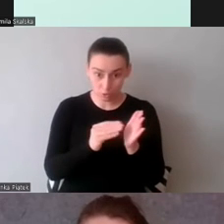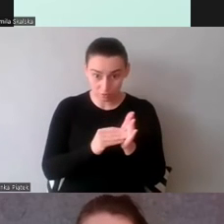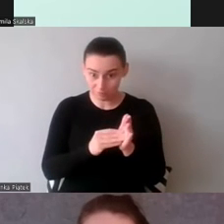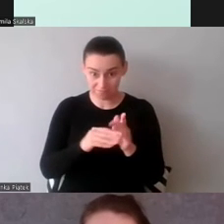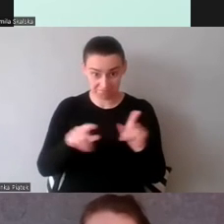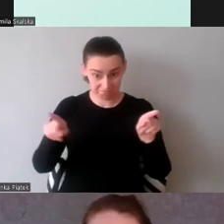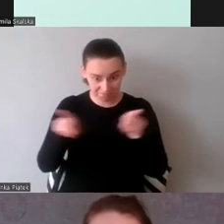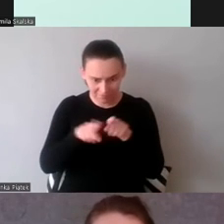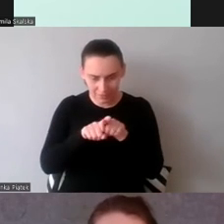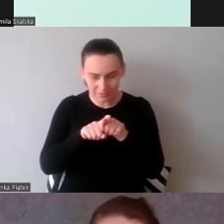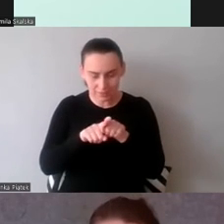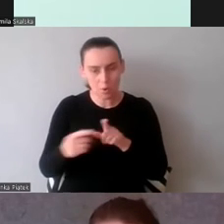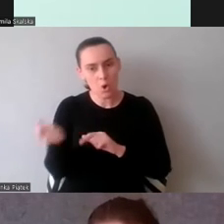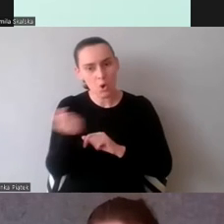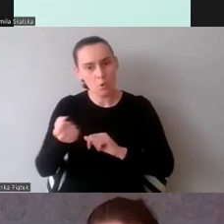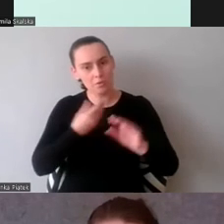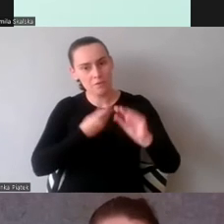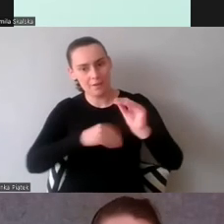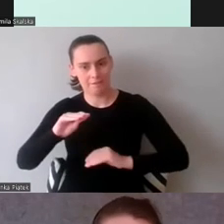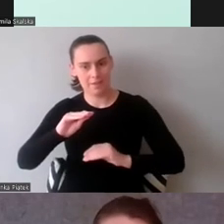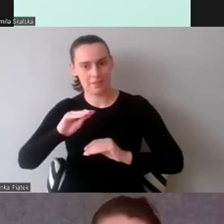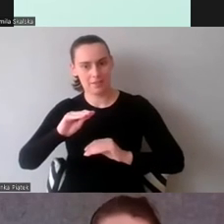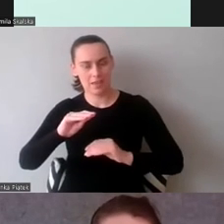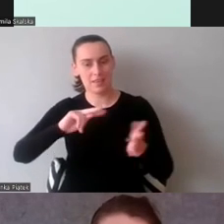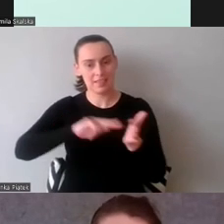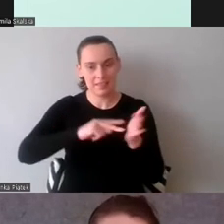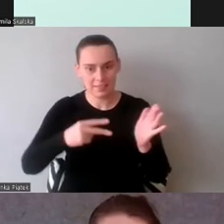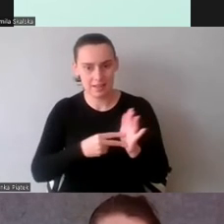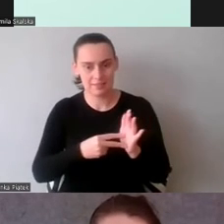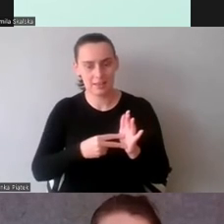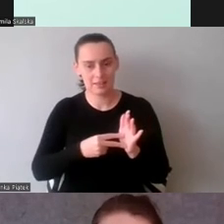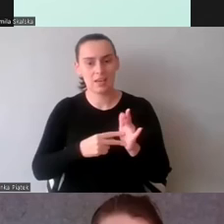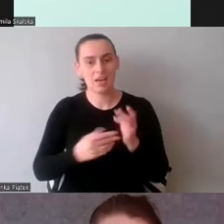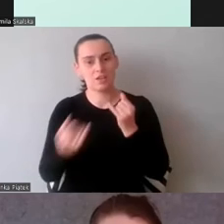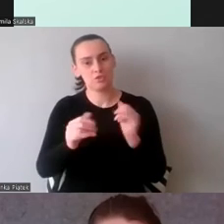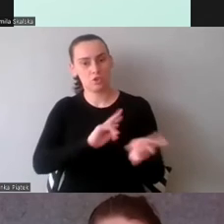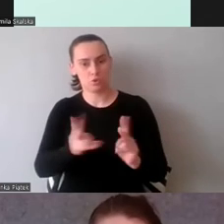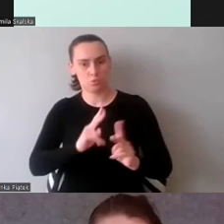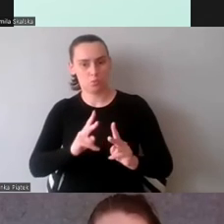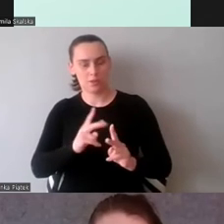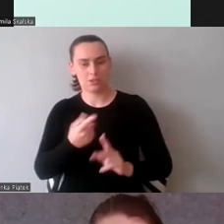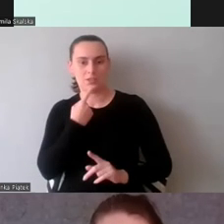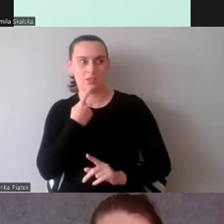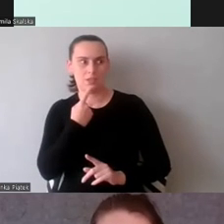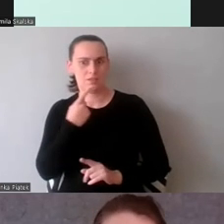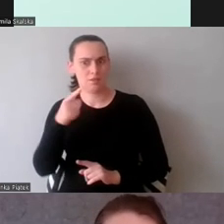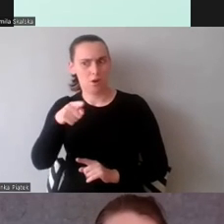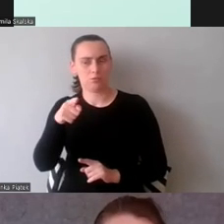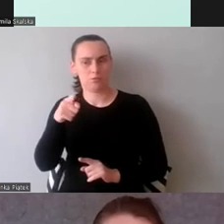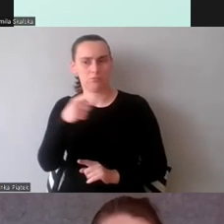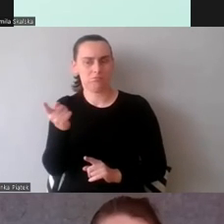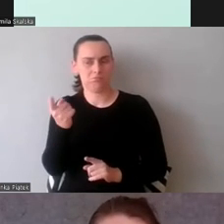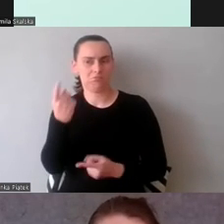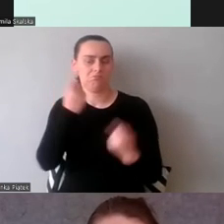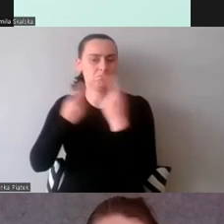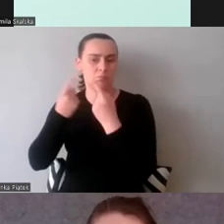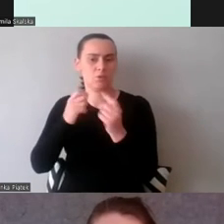więcej strategii podczas tłumaczenia na swój słabszy język. To znaczy ten język, który uważali za słabszy.